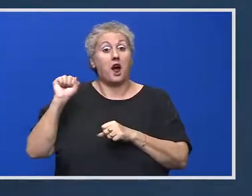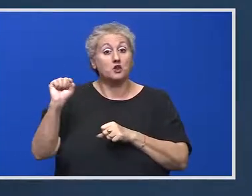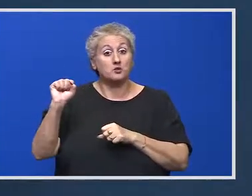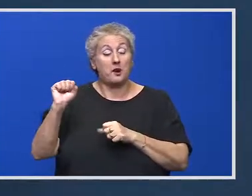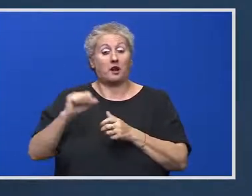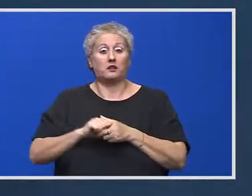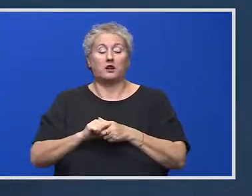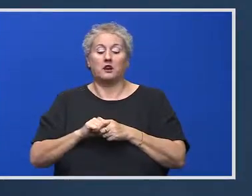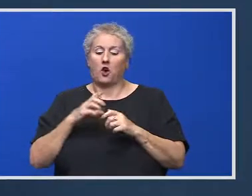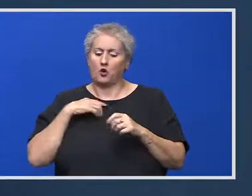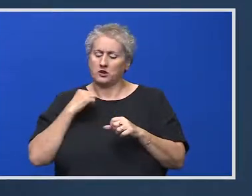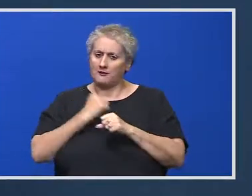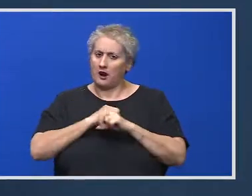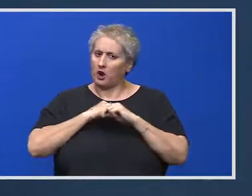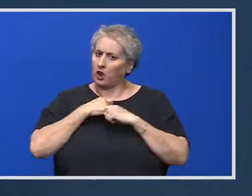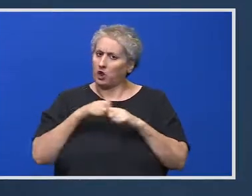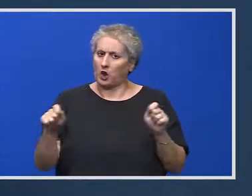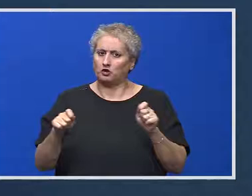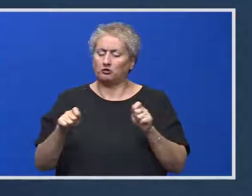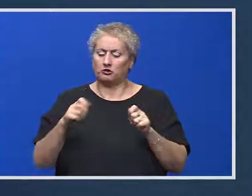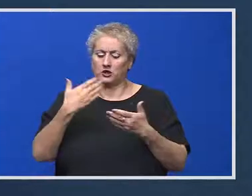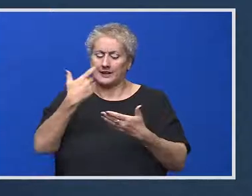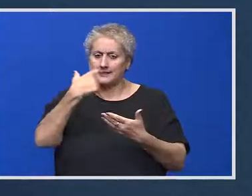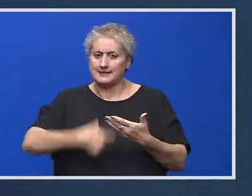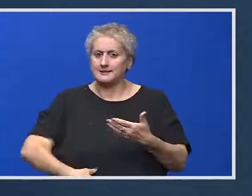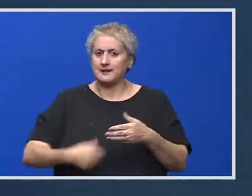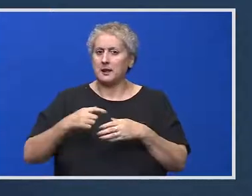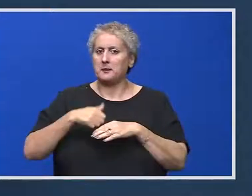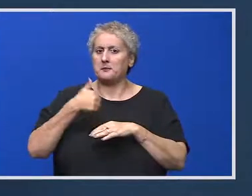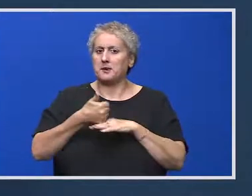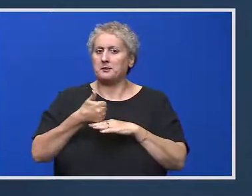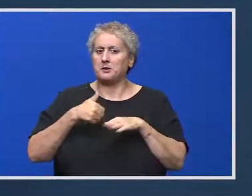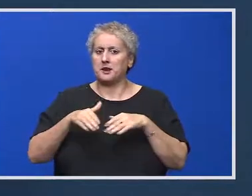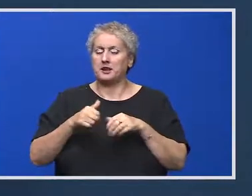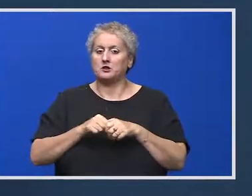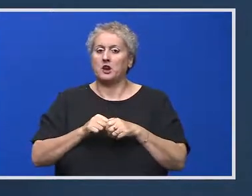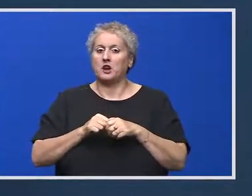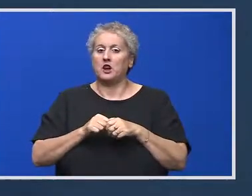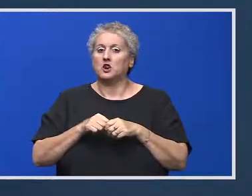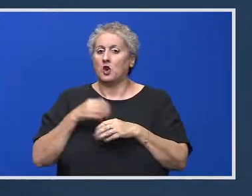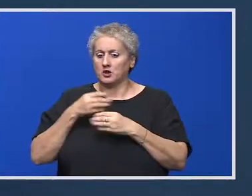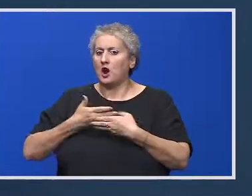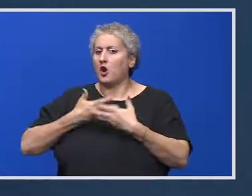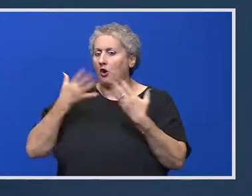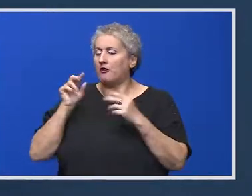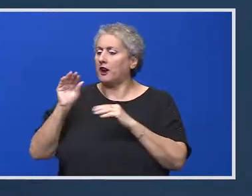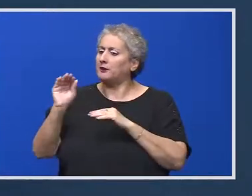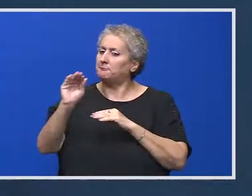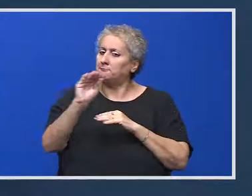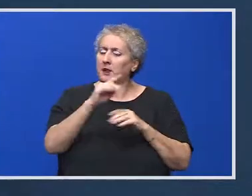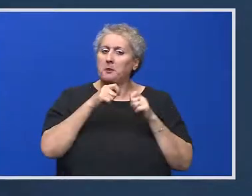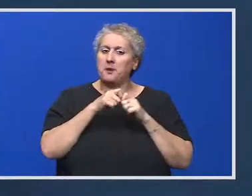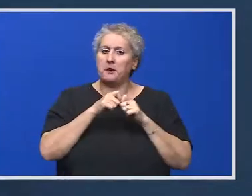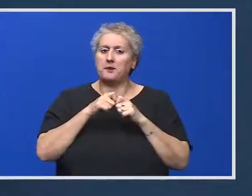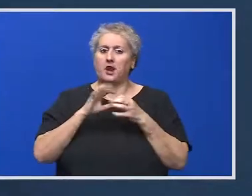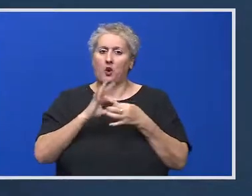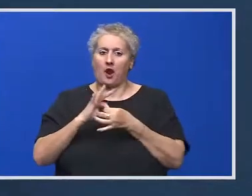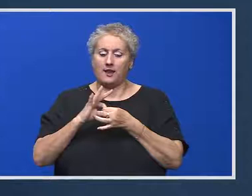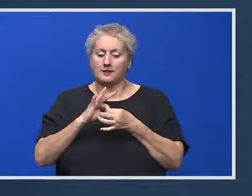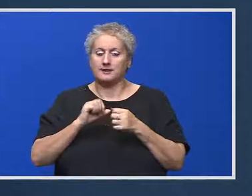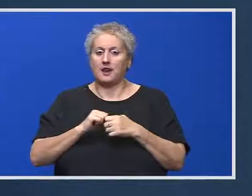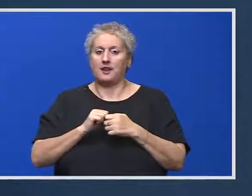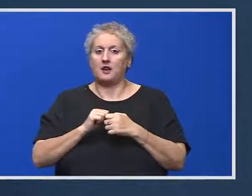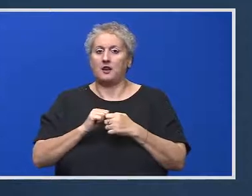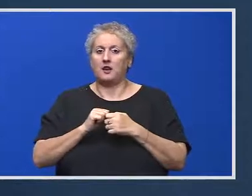face tot ce ține de mine să-mi conving membrii coaliției și președinții de partid că aceasta este direcția corectă, cea pe care l-am